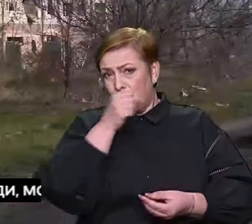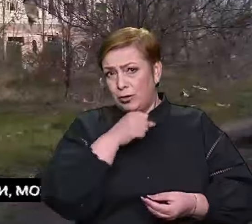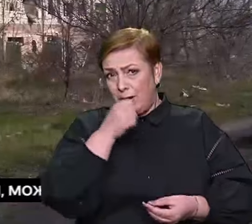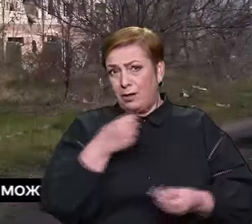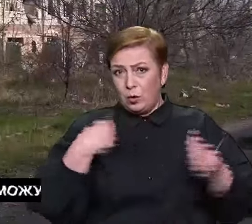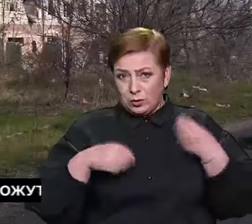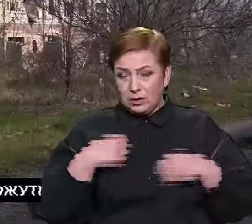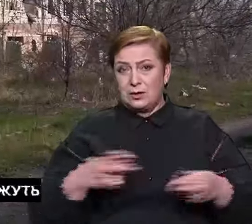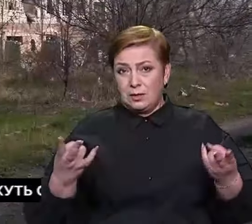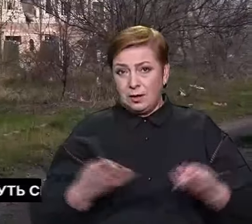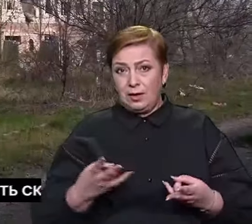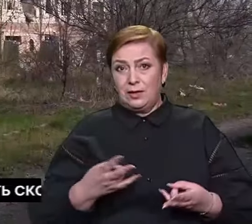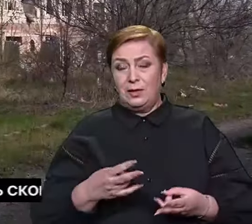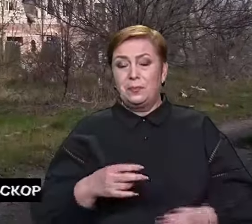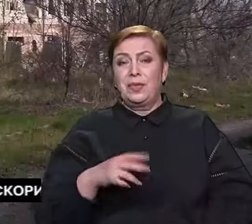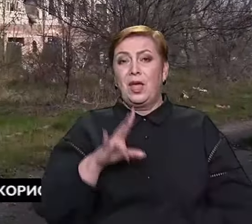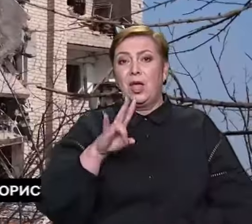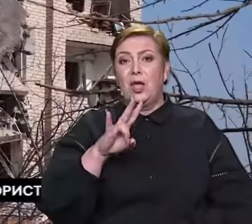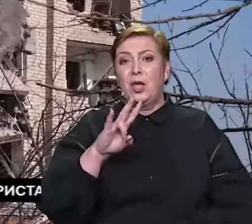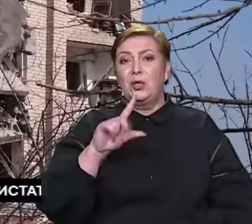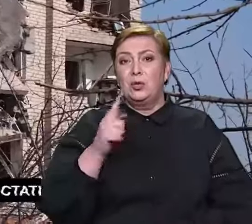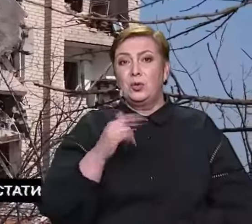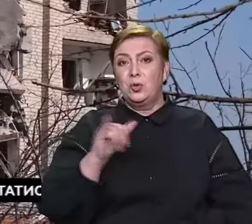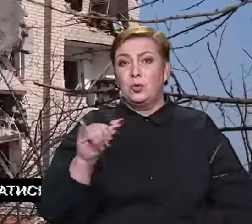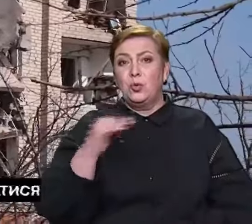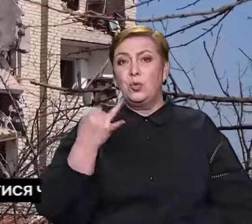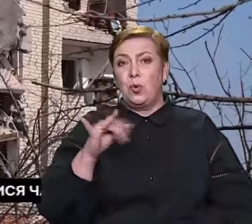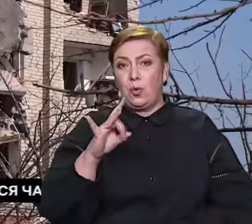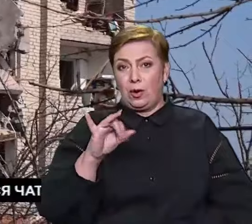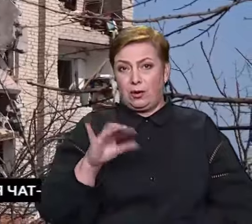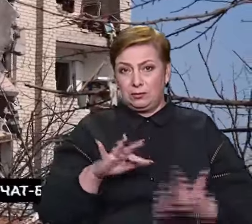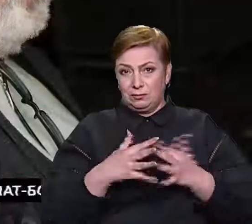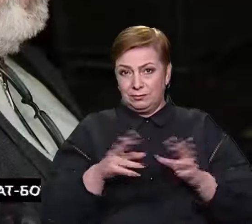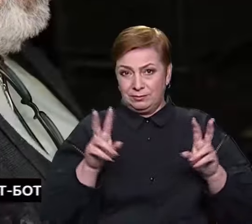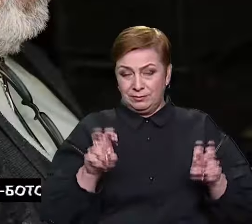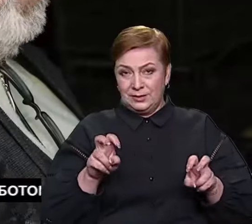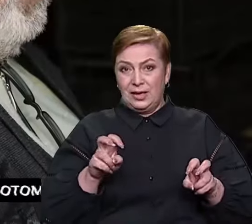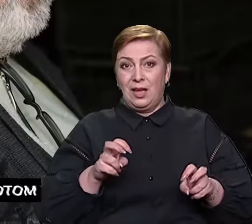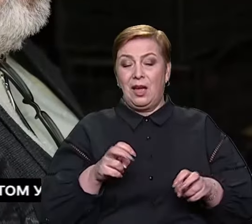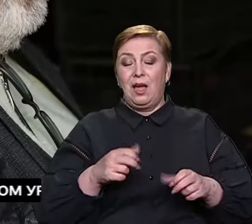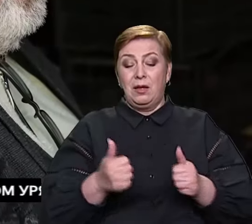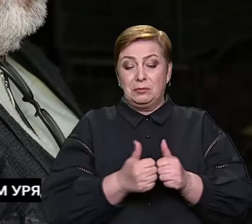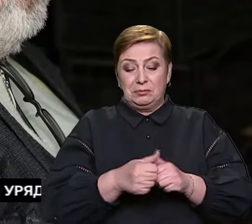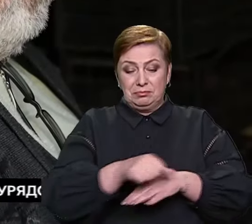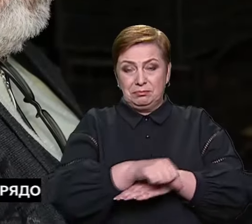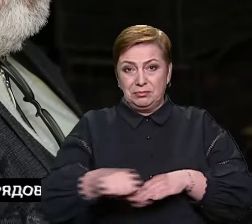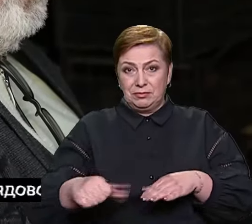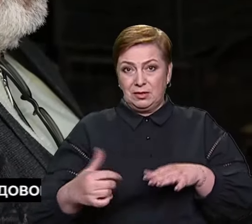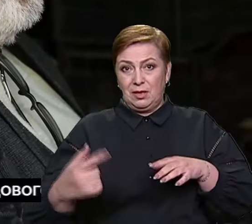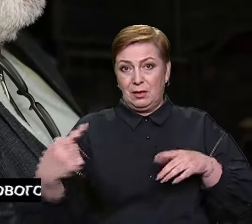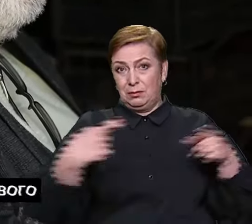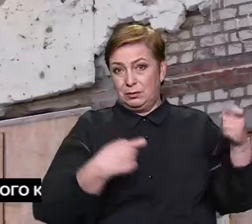Нью-Йорк розташований на лінії фронту. Тут чути звуки вибухів. Місцевий житель Олексій каже, на випадок обстрілів